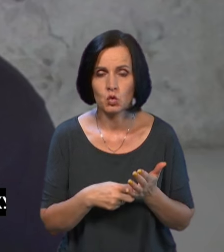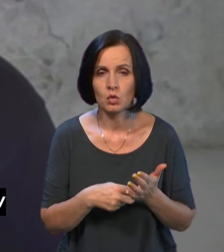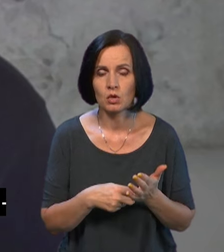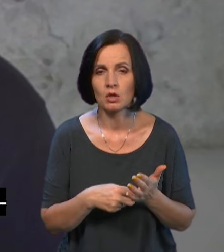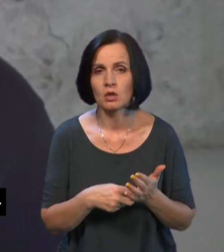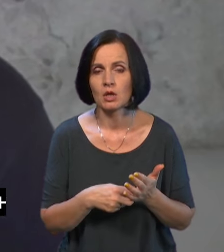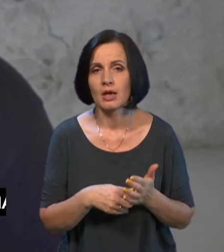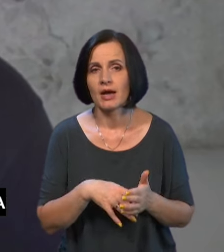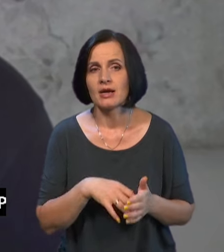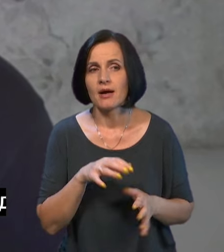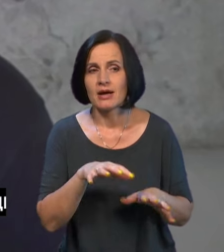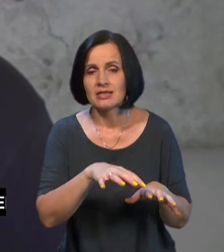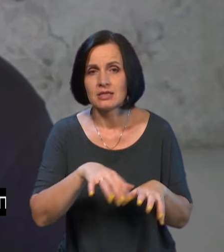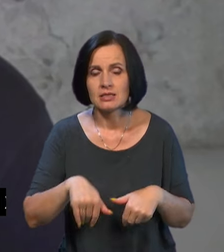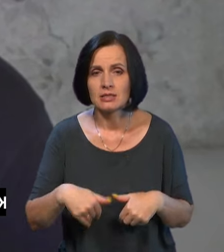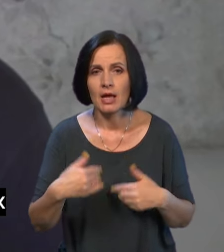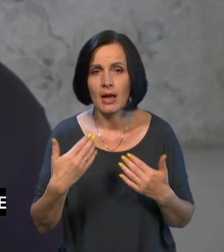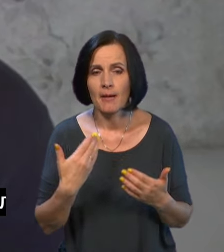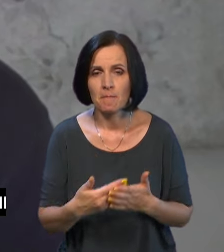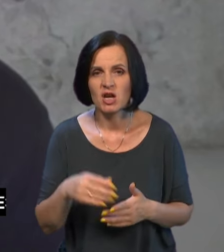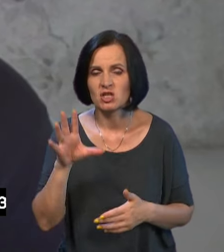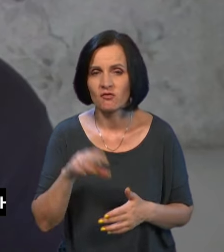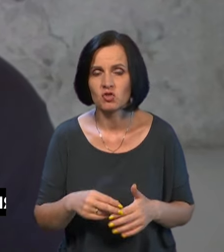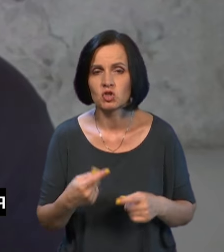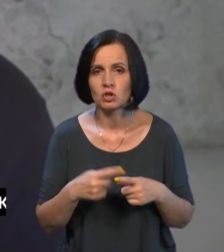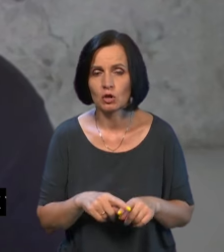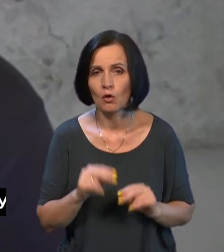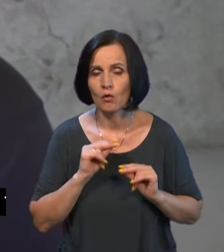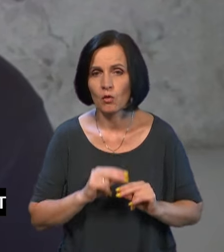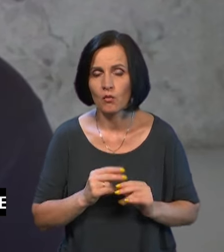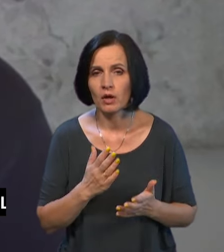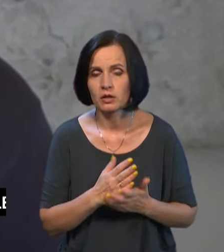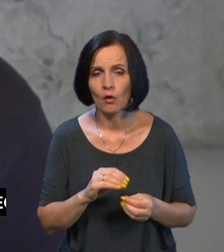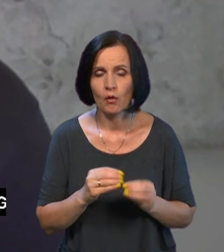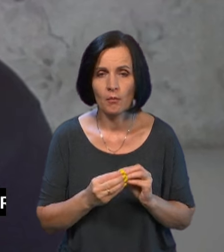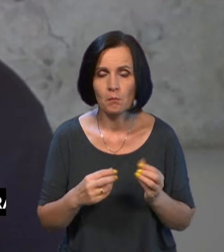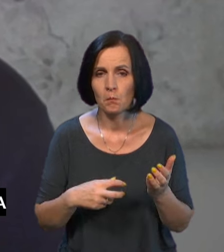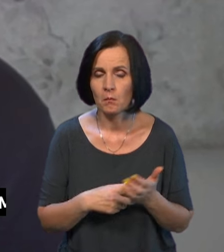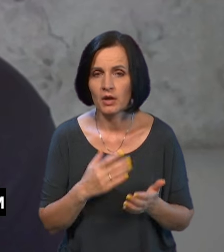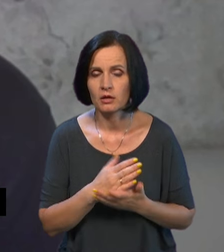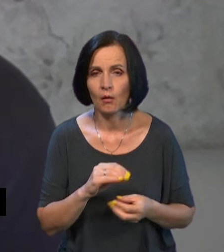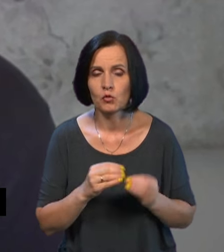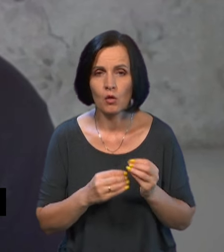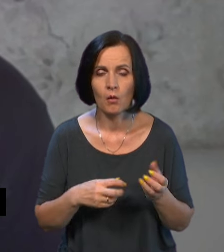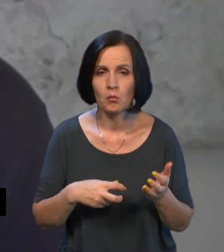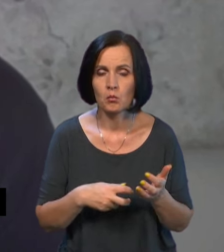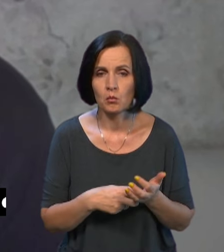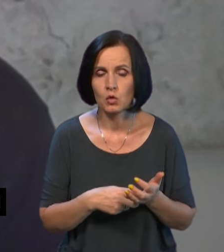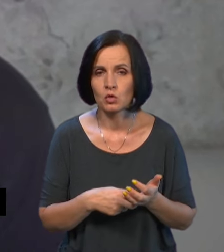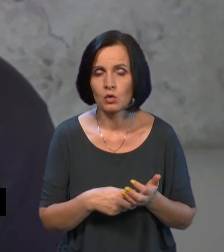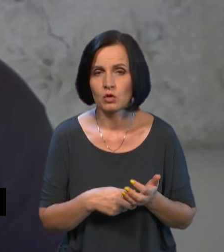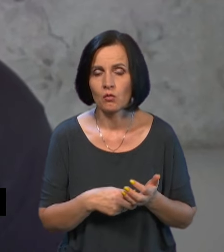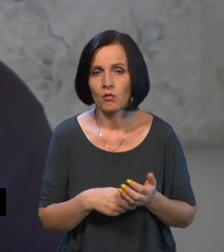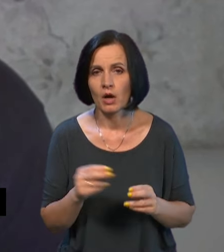майже весь технічний персонал, є проблеми з бронюванням, є проблеми з бронюванням ремонтних